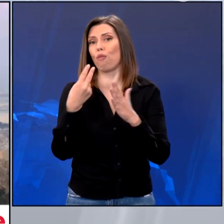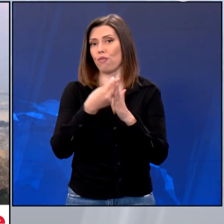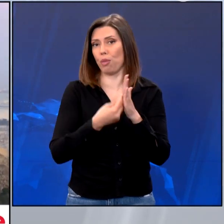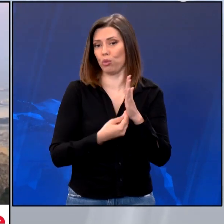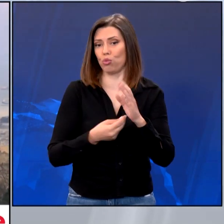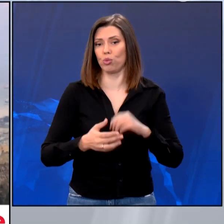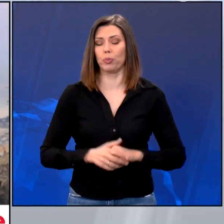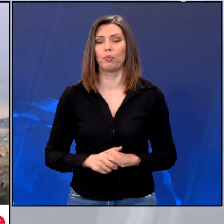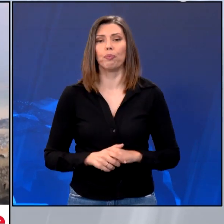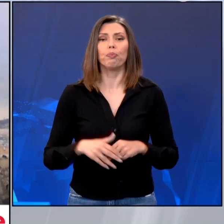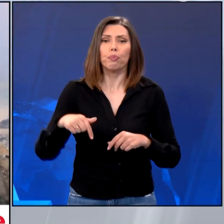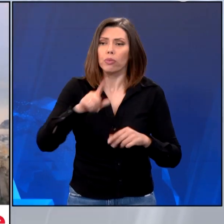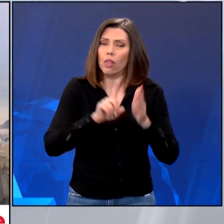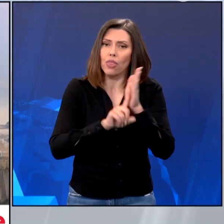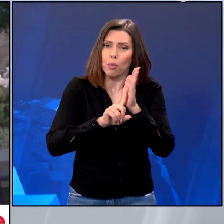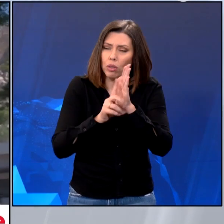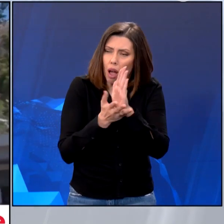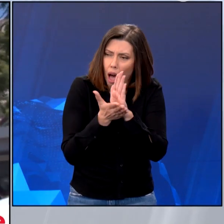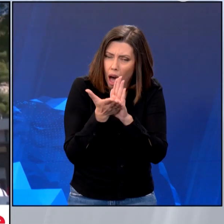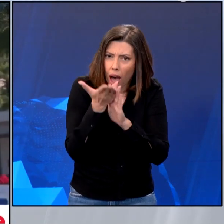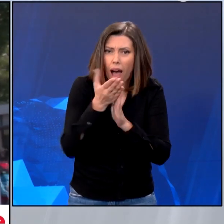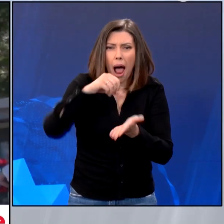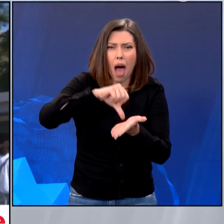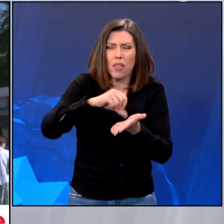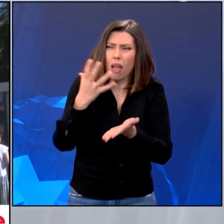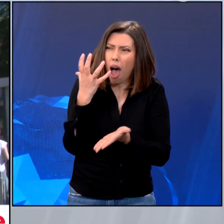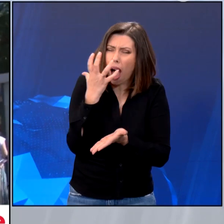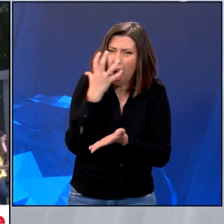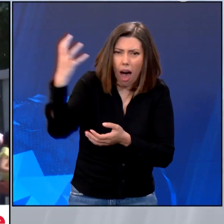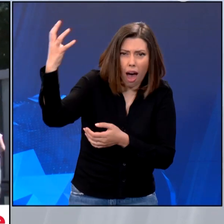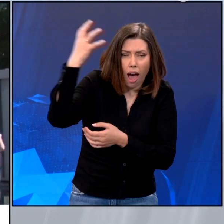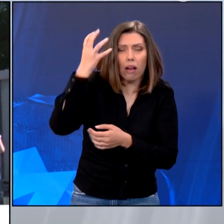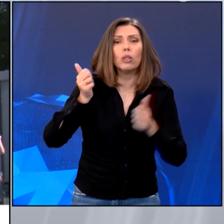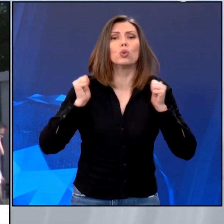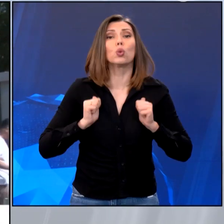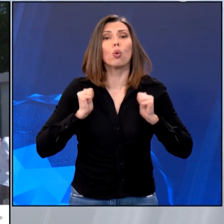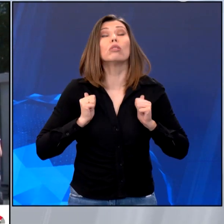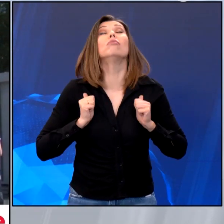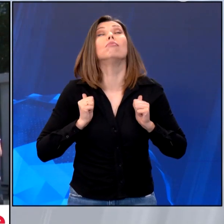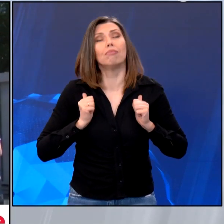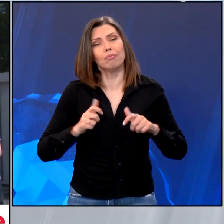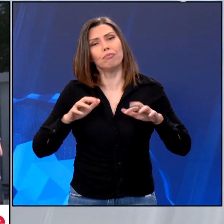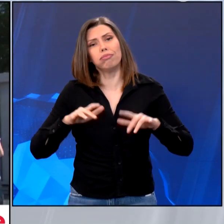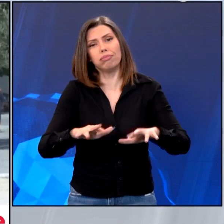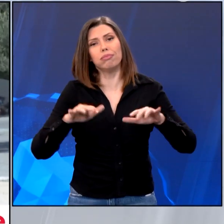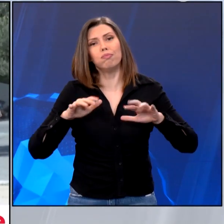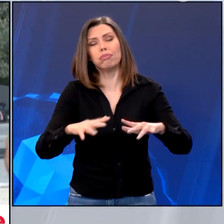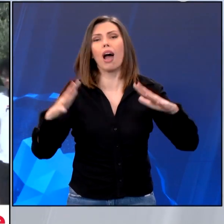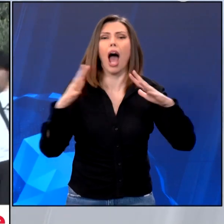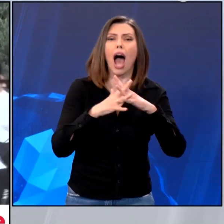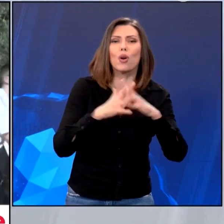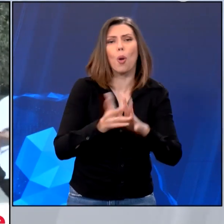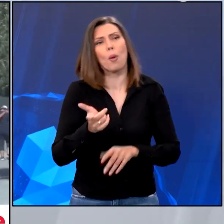θερμοκρασία εκδρομής από κάθε γωνιά του πλανήτη περιμένουν υπομονετικά στη σειρά προκειμένου να κόψουν εισιτήριο για να απολαύσουν τη βόλτα τους στην Ακρόπολη.